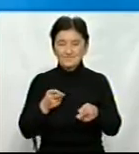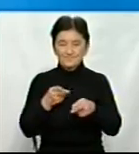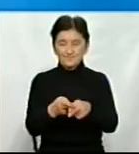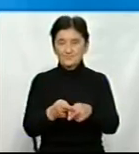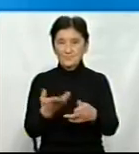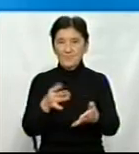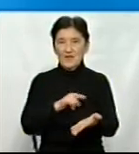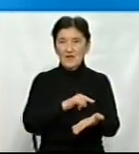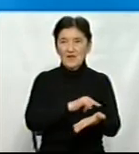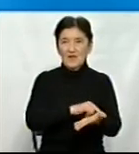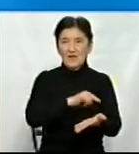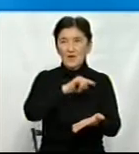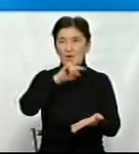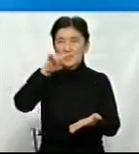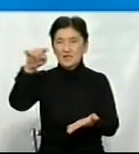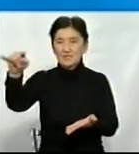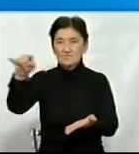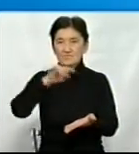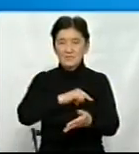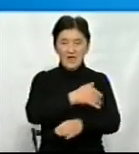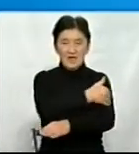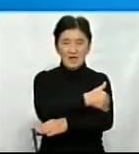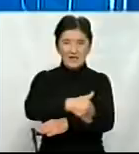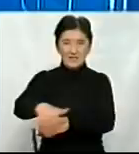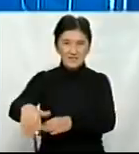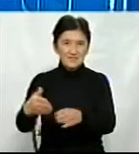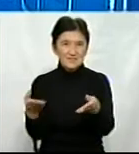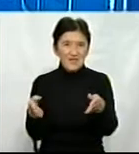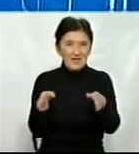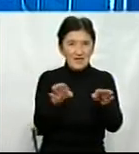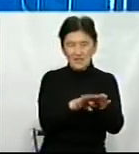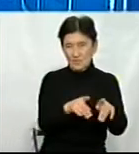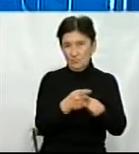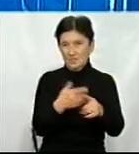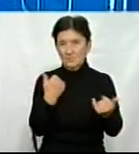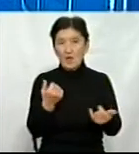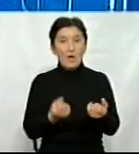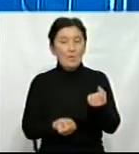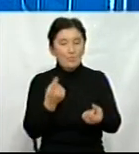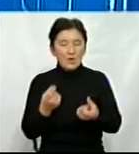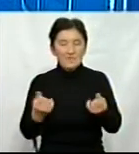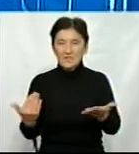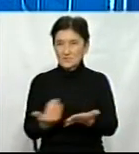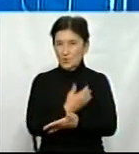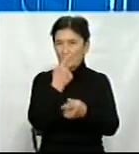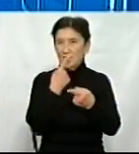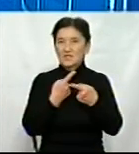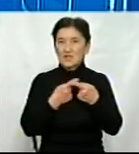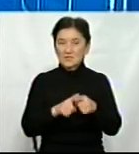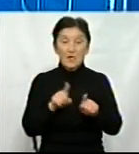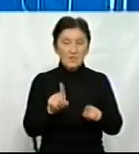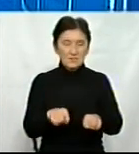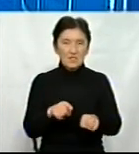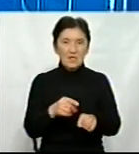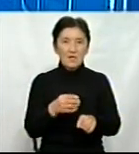не могли, закриття кордонів, літаки не літають. Але тут проявилася нова технологія. І це позитивно. От ви